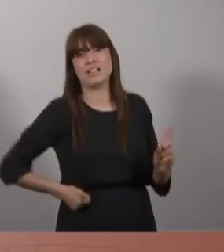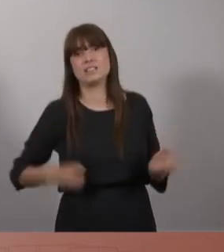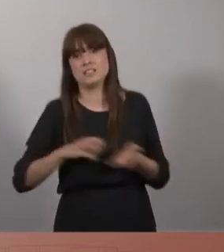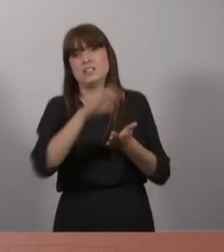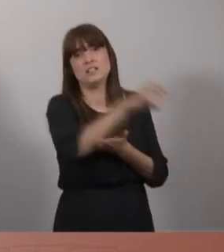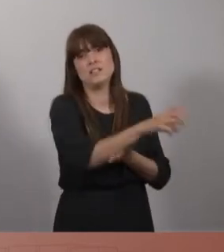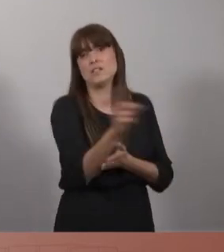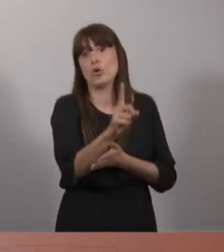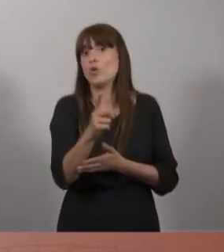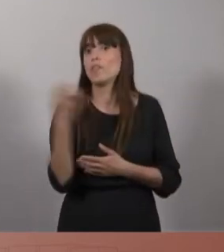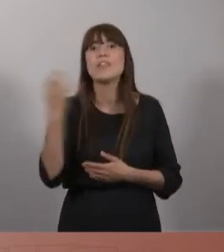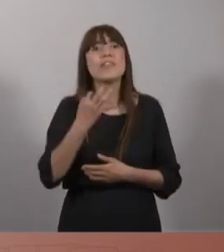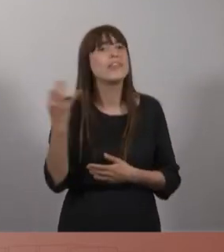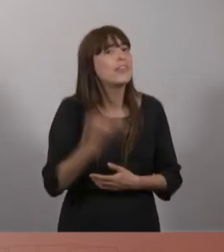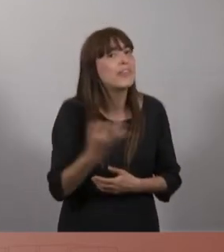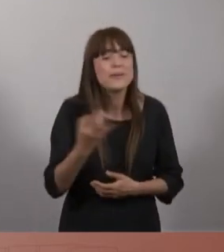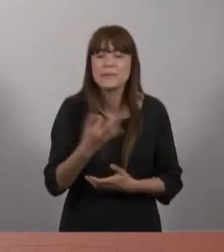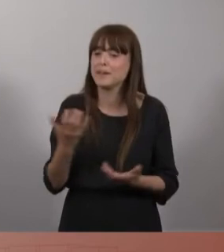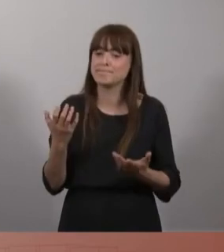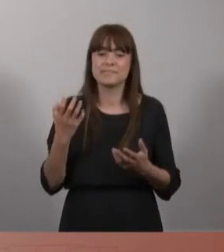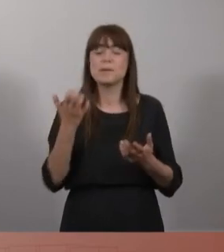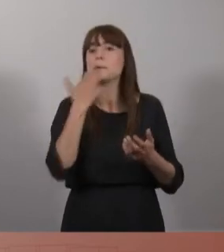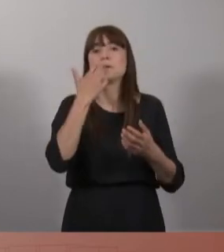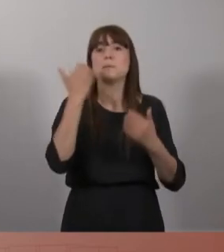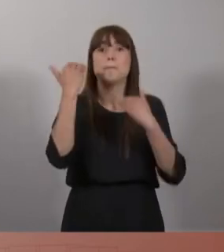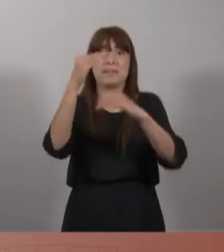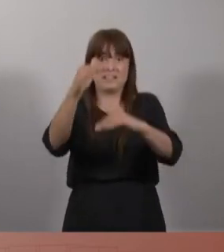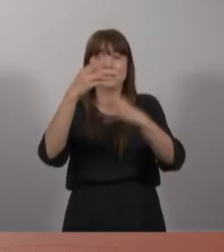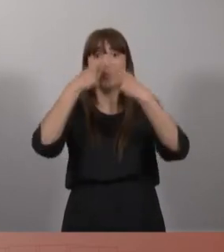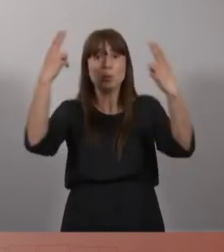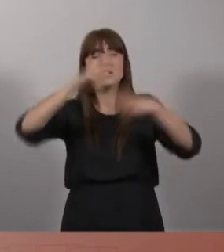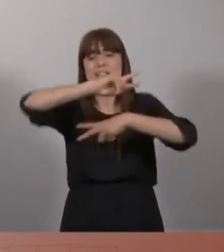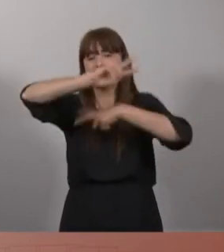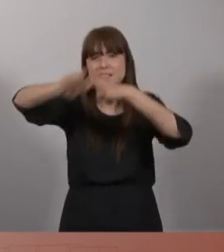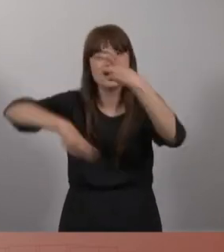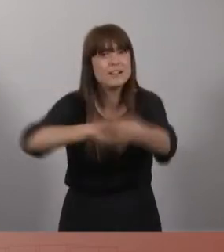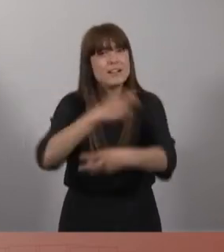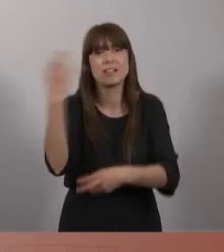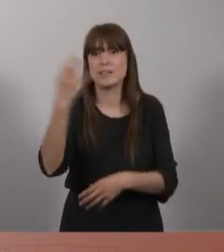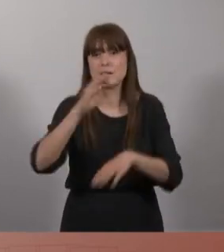rehabilitació serveixin per arreglar i fer una posada al dia de tot el paquet d'immobles de